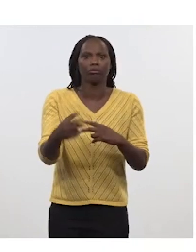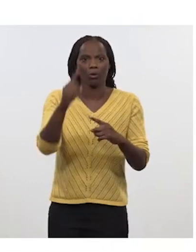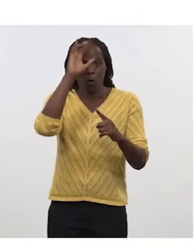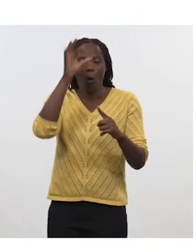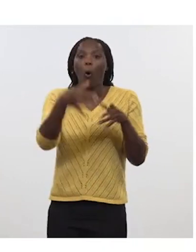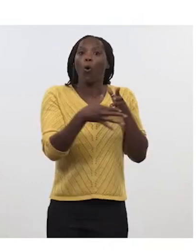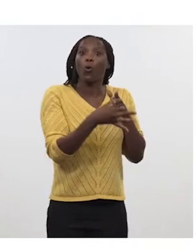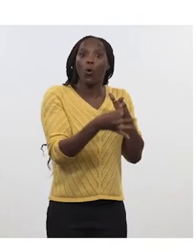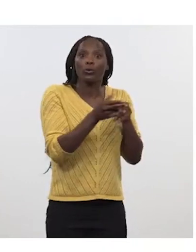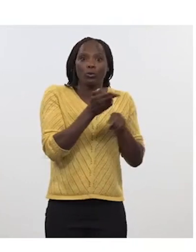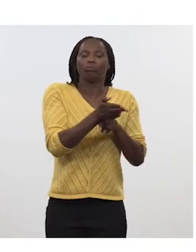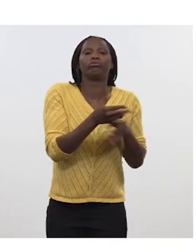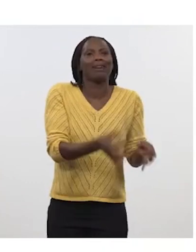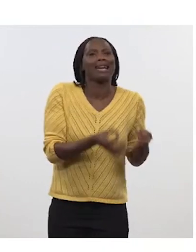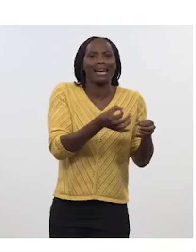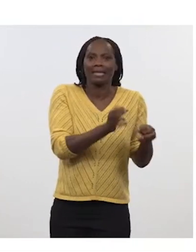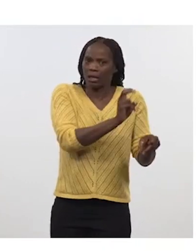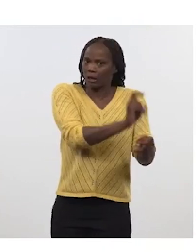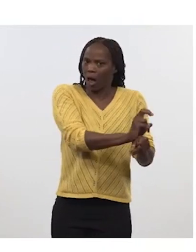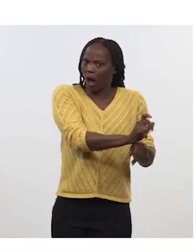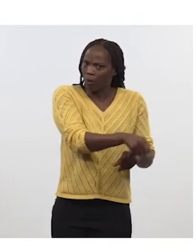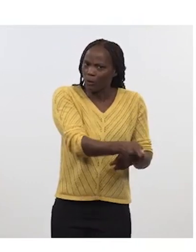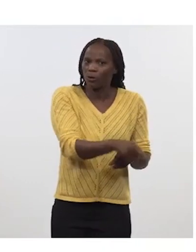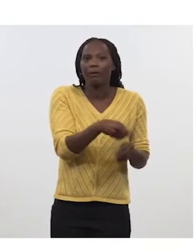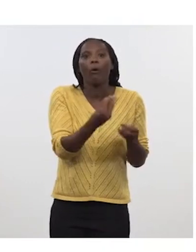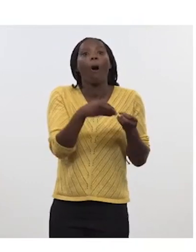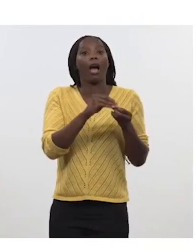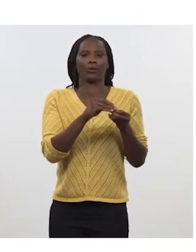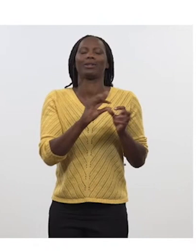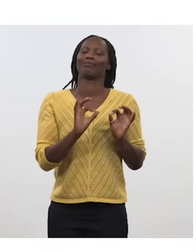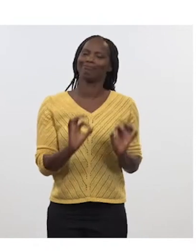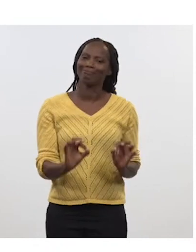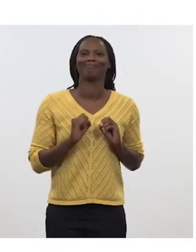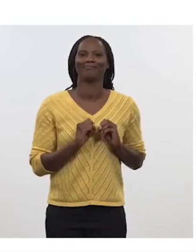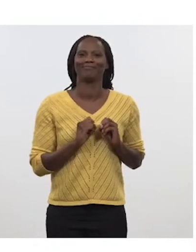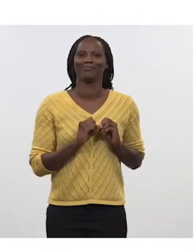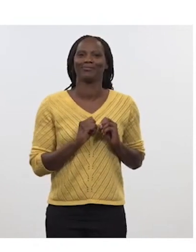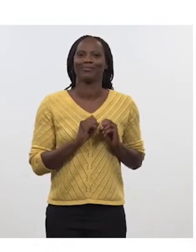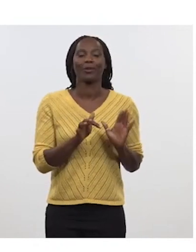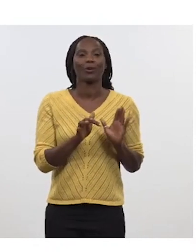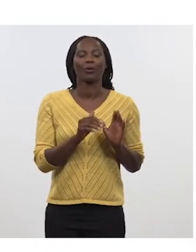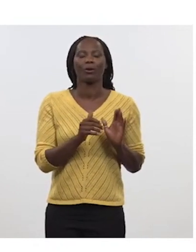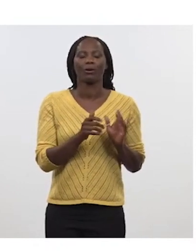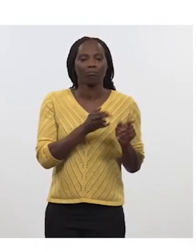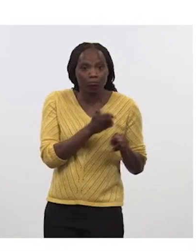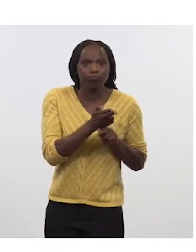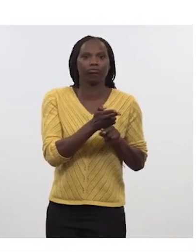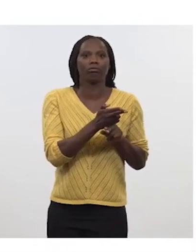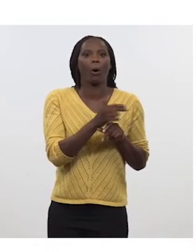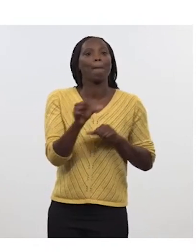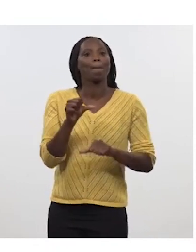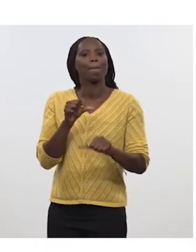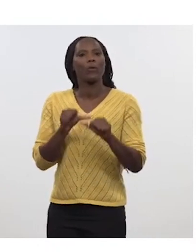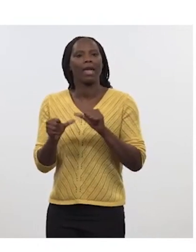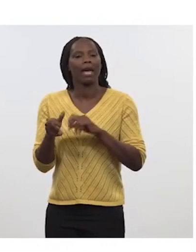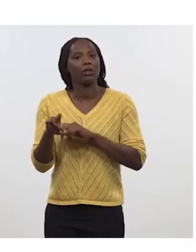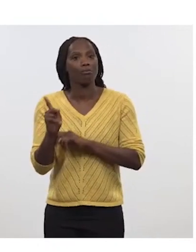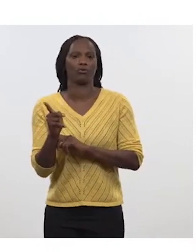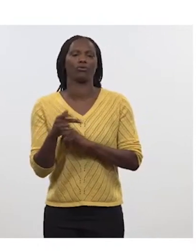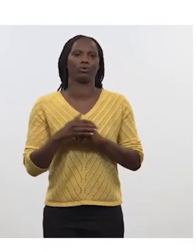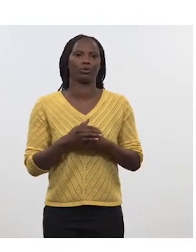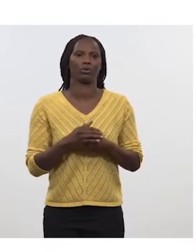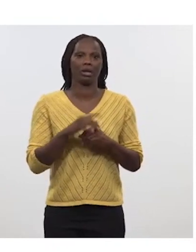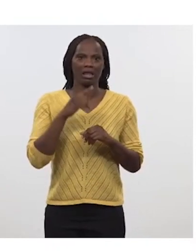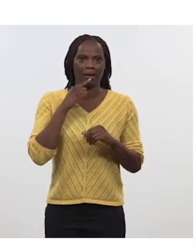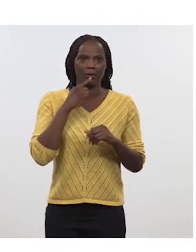disparu. Mais il faudra aussi y adjoindre des fonctions feu plus modernes, en rupture, là aussi importantes, armes à